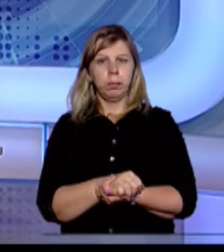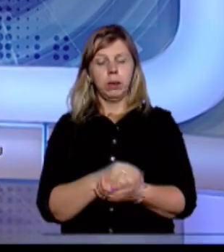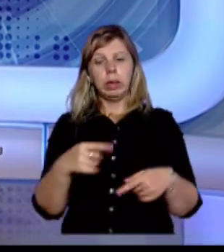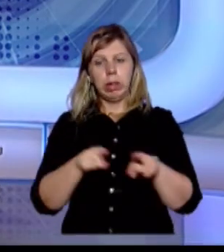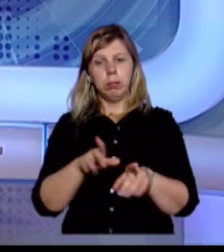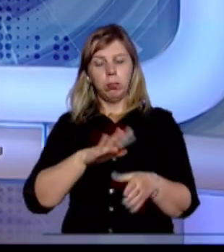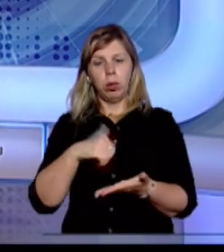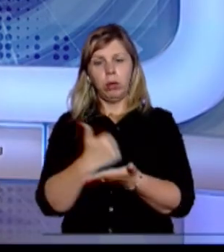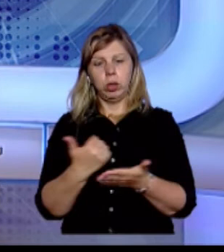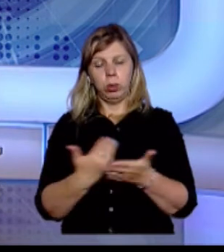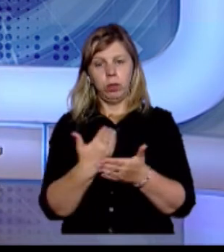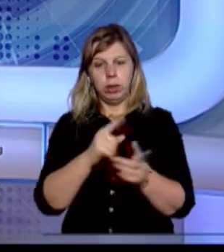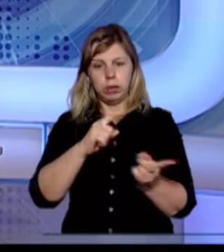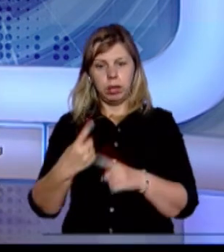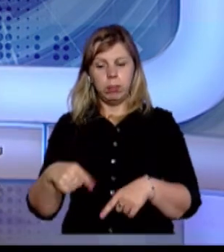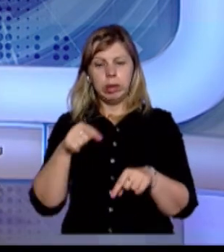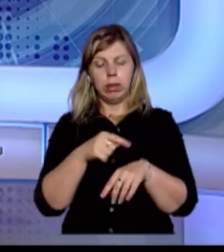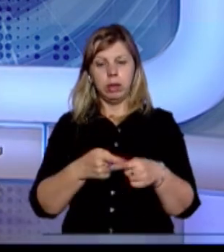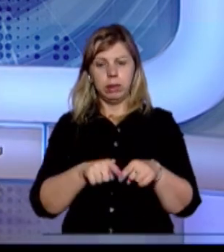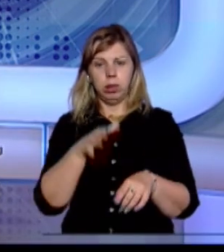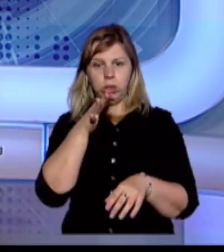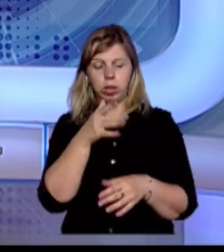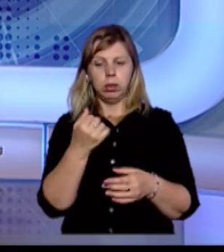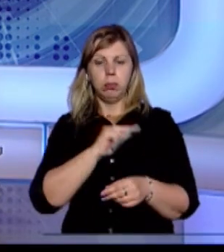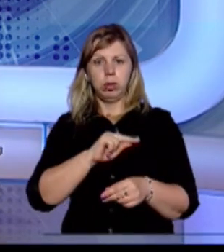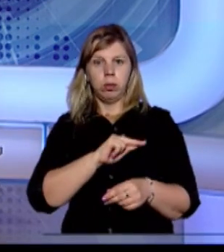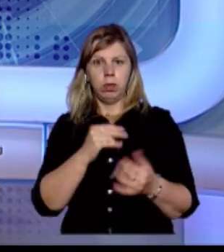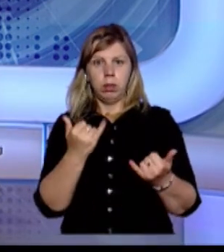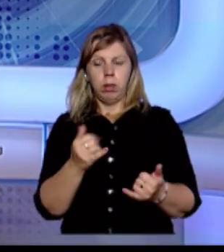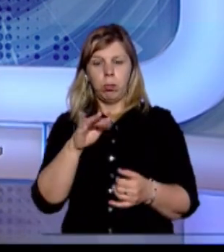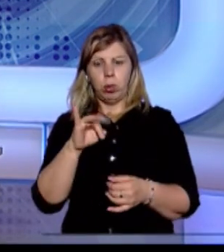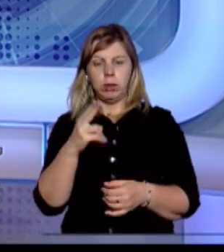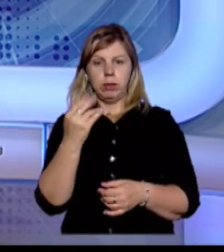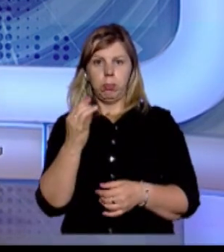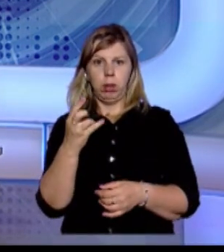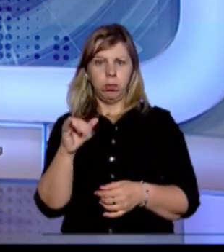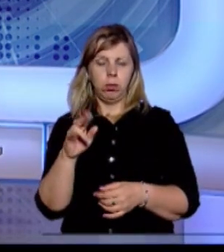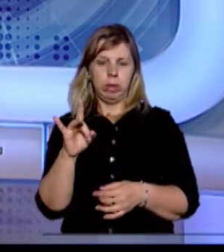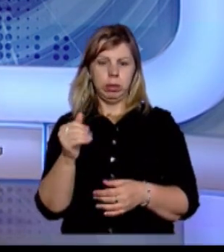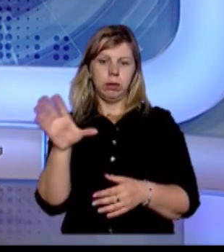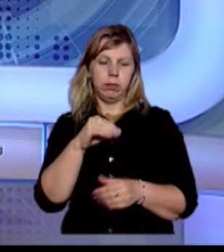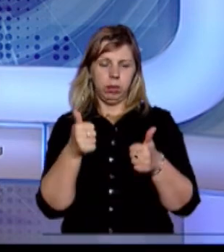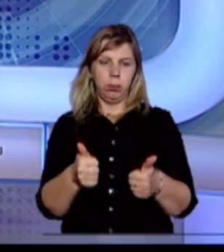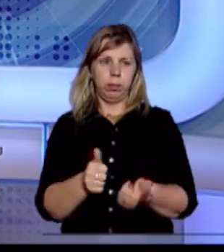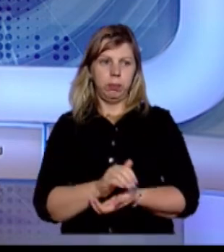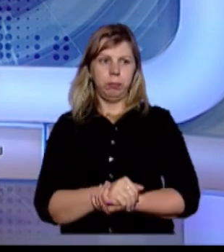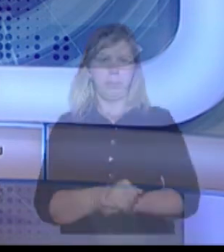Такими були головні новини Закарпаття. На цей час у студії працювали Вероніка Мороз та Лариса Цебеленко. На все добре.